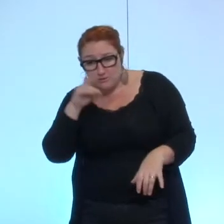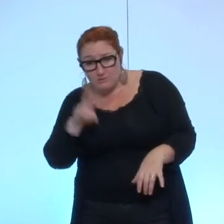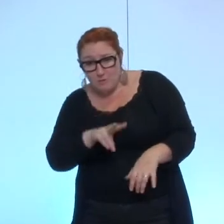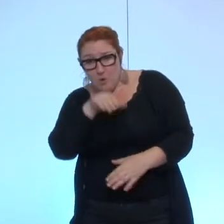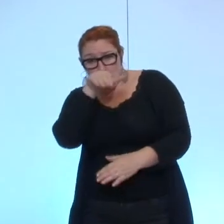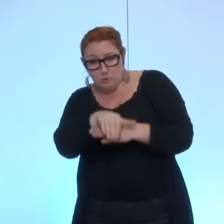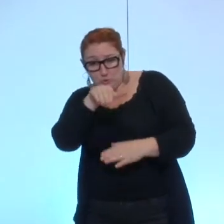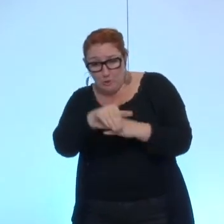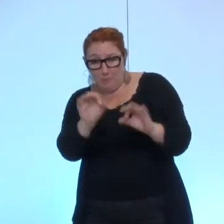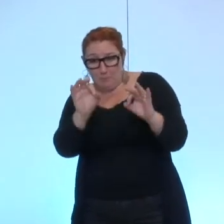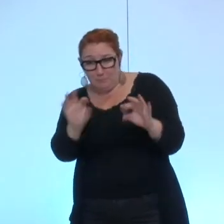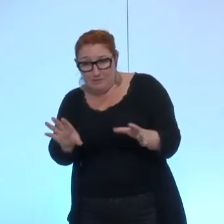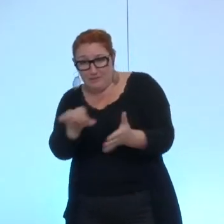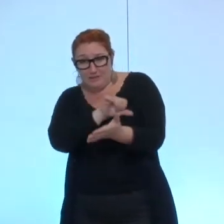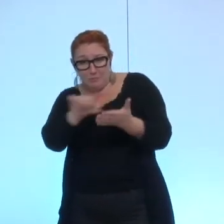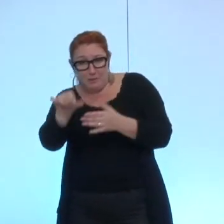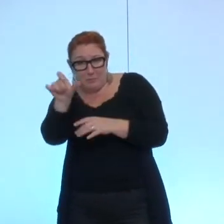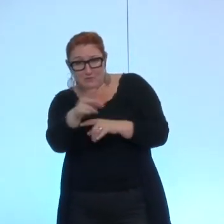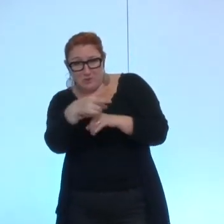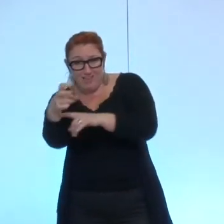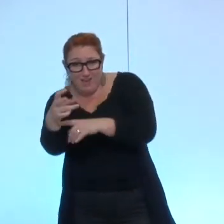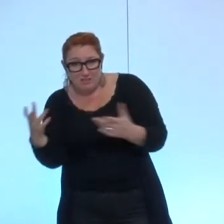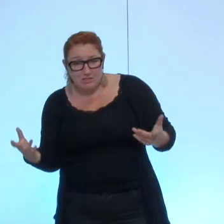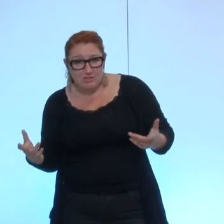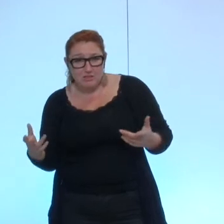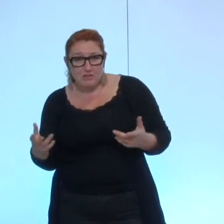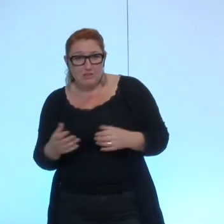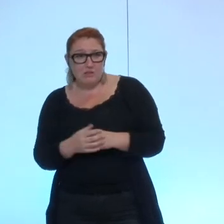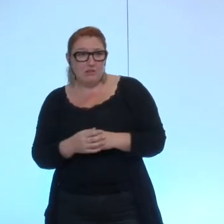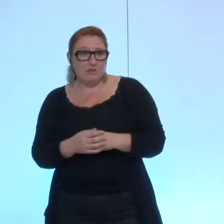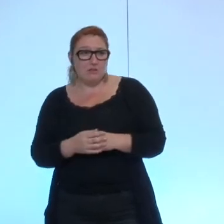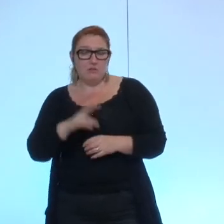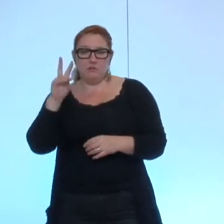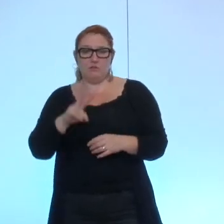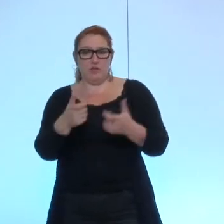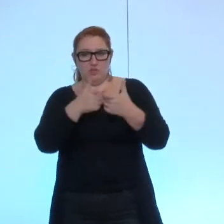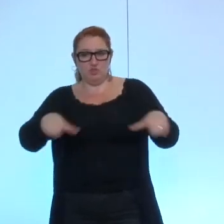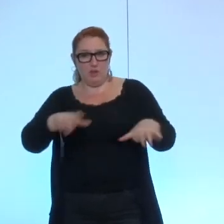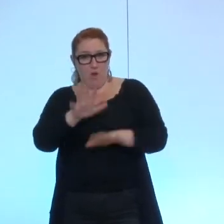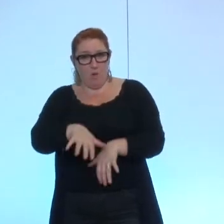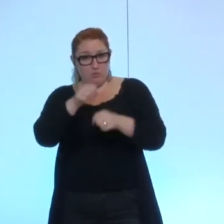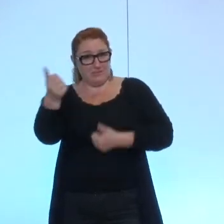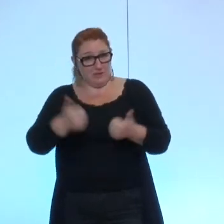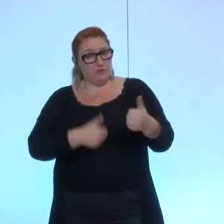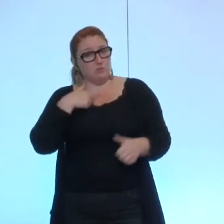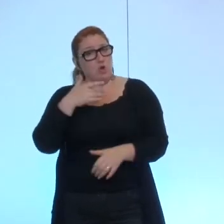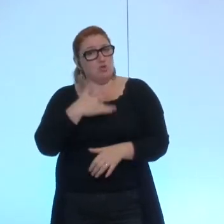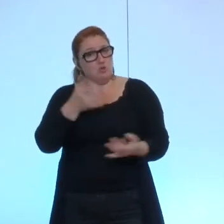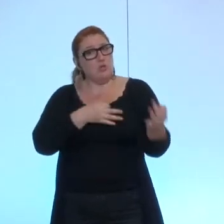soir-là qu'ils ont payé une gardienne ? Enfin, je veux dire, les chèques emploi-service, moi, je les utilise aussi. Ils ne disent pas